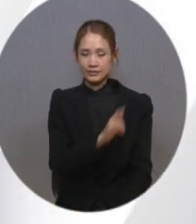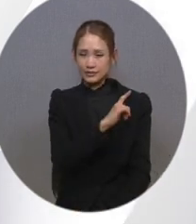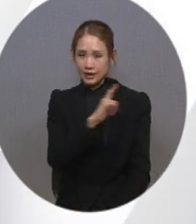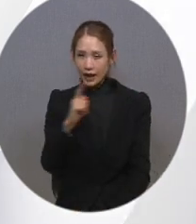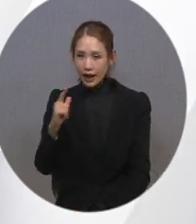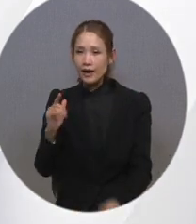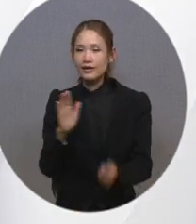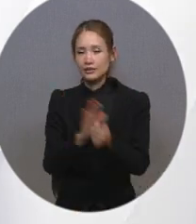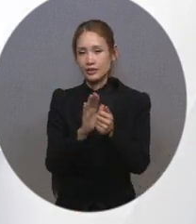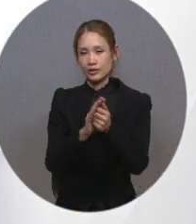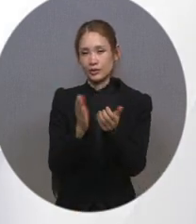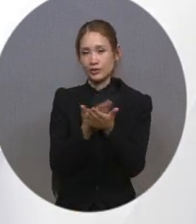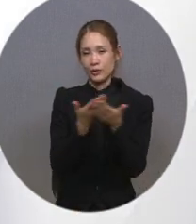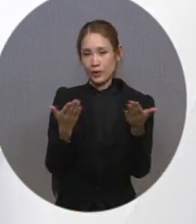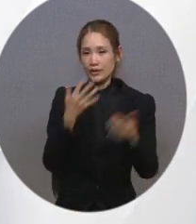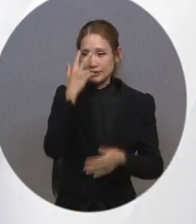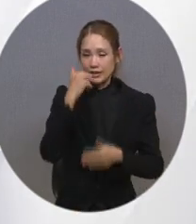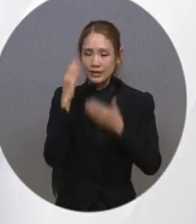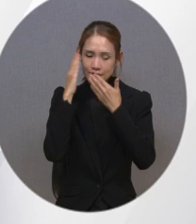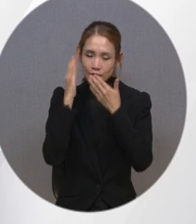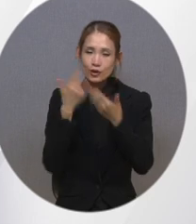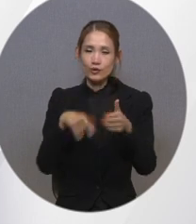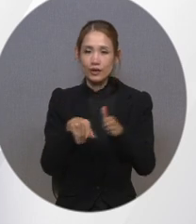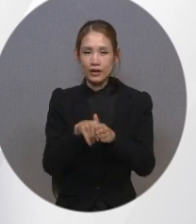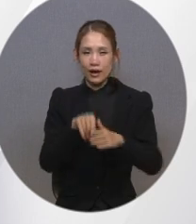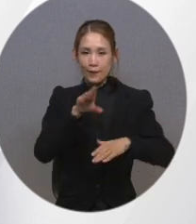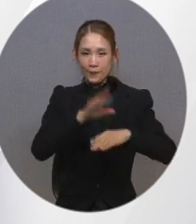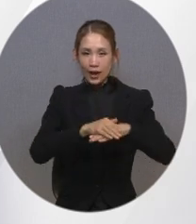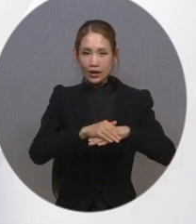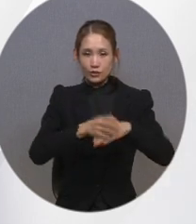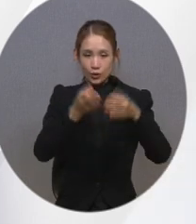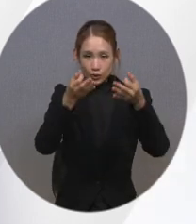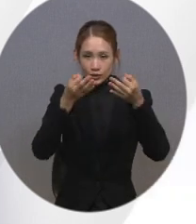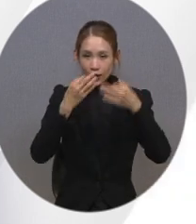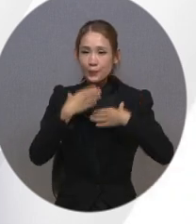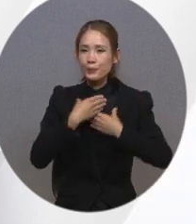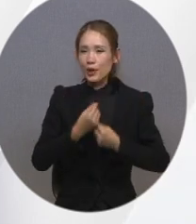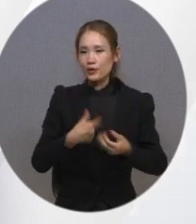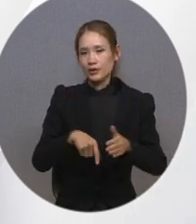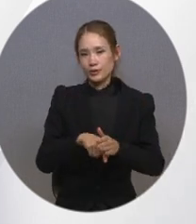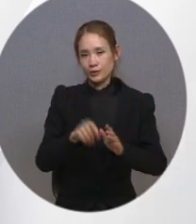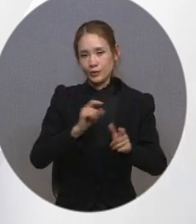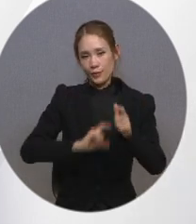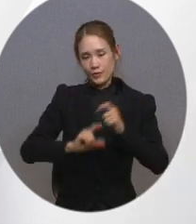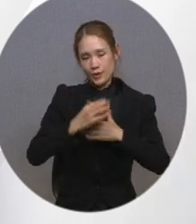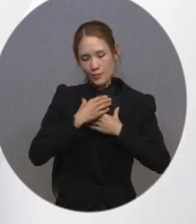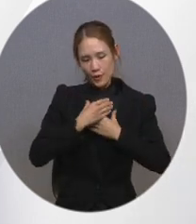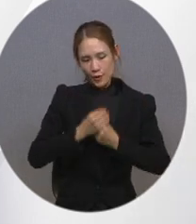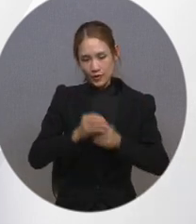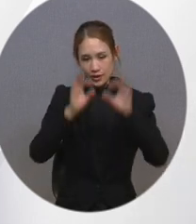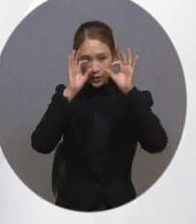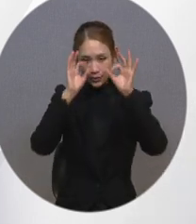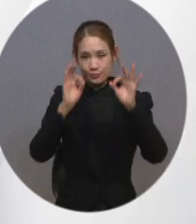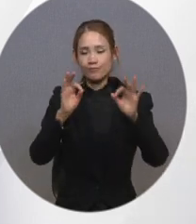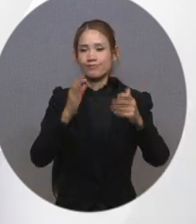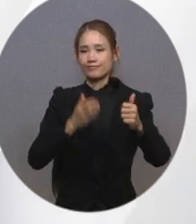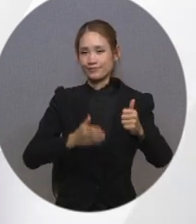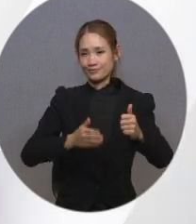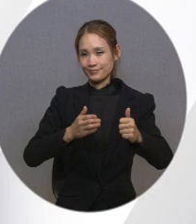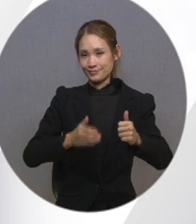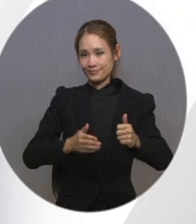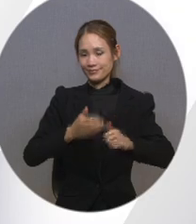제공되는 시각 청각장애인을 위한 방송 시청 편의 기능을 통해 조금 더 편리하게 콘텐츠를 시청하시기 바랍니다.